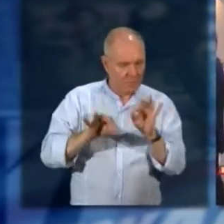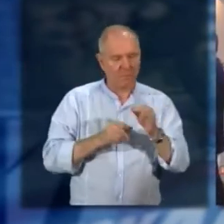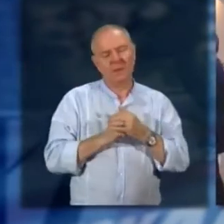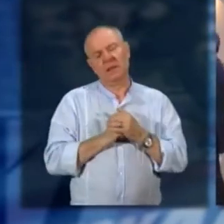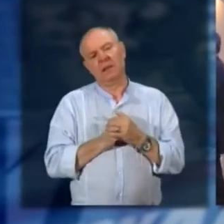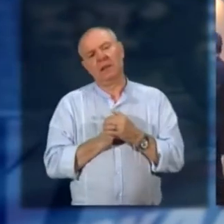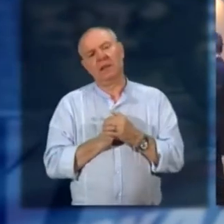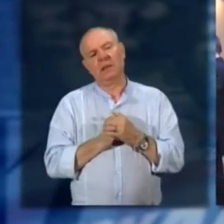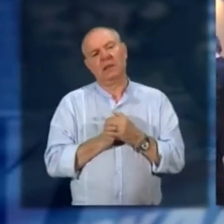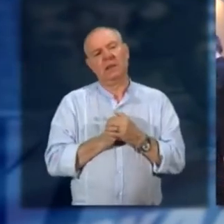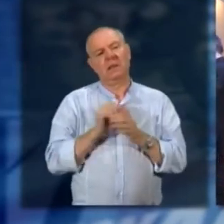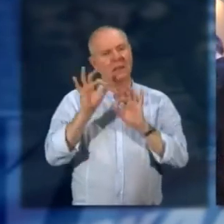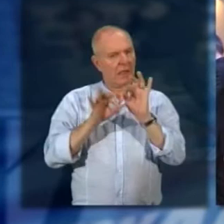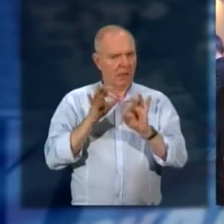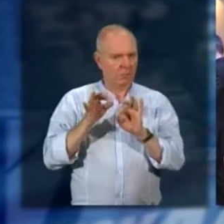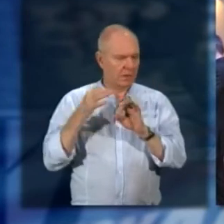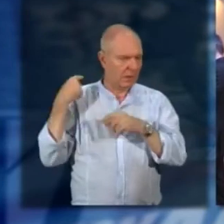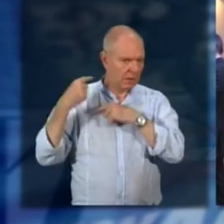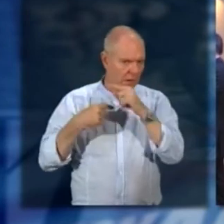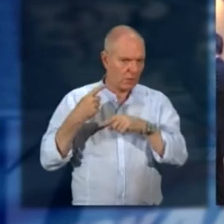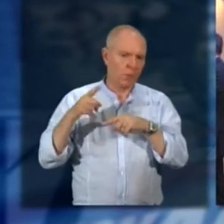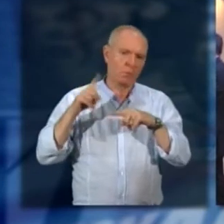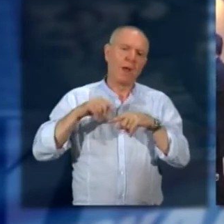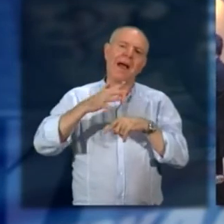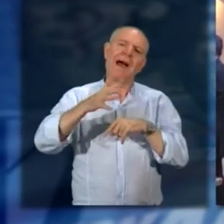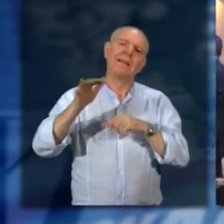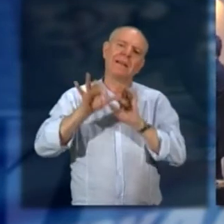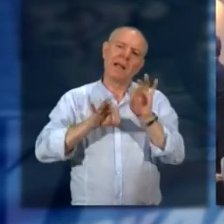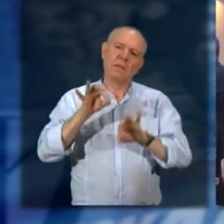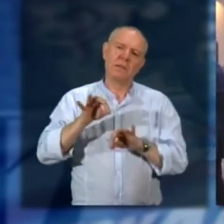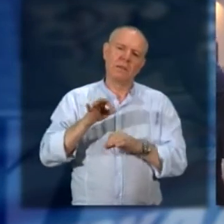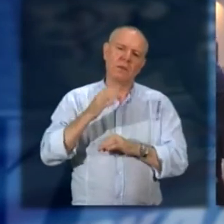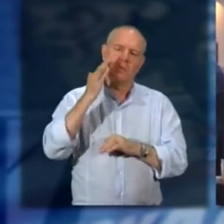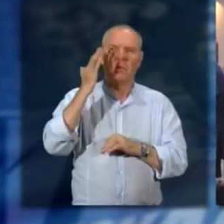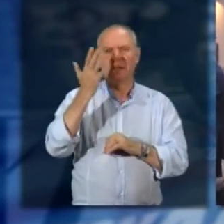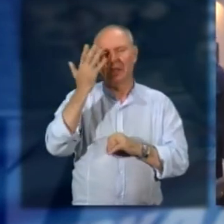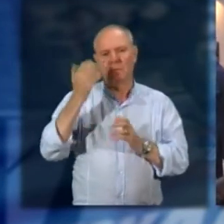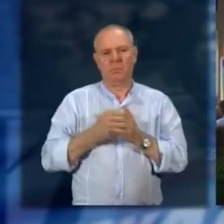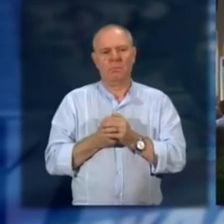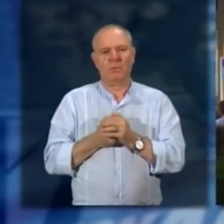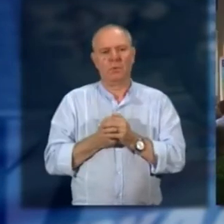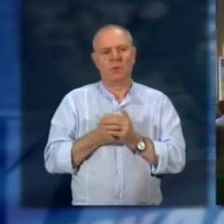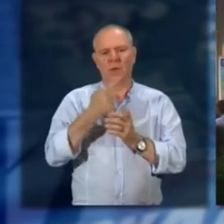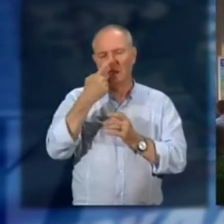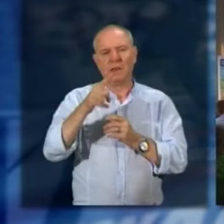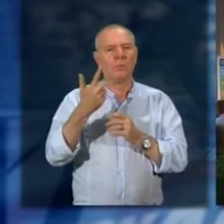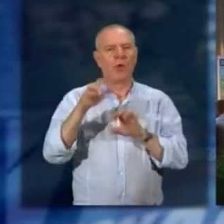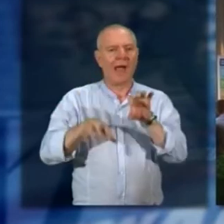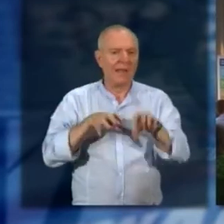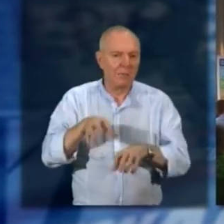ovviamente quelle tradizionali, non convenzionali. Mi riferisco a terapie tipo pet therapy,